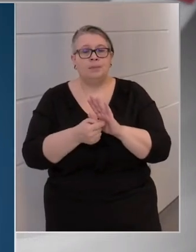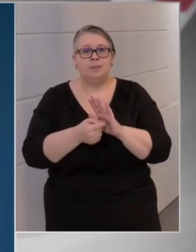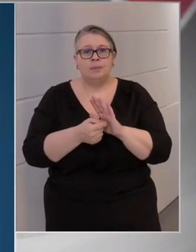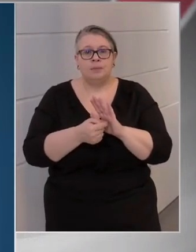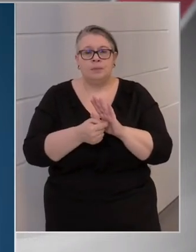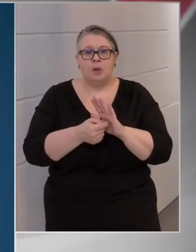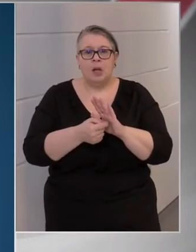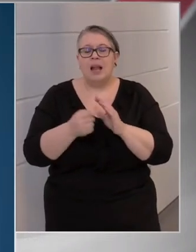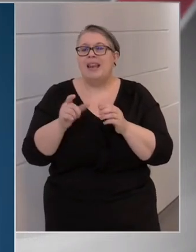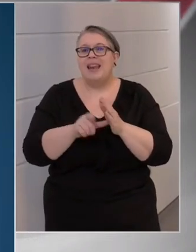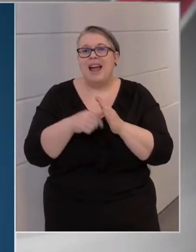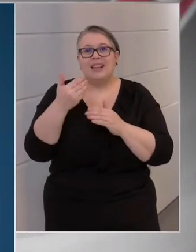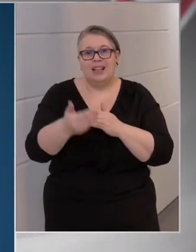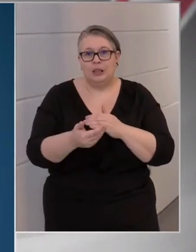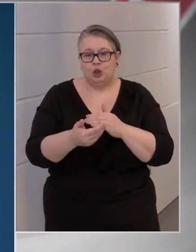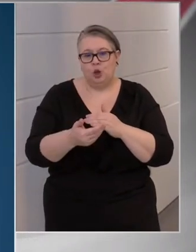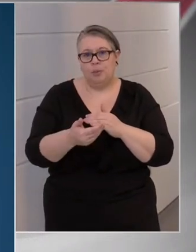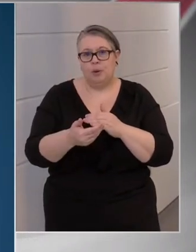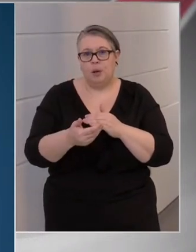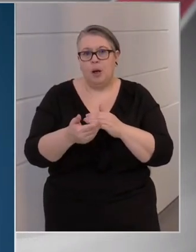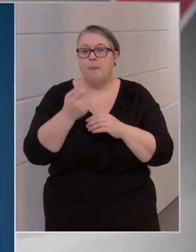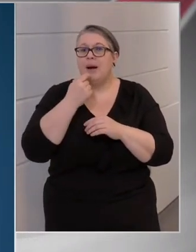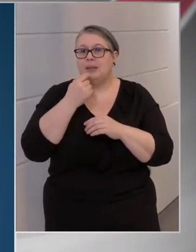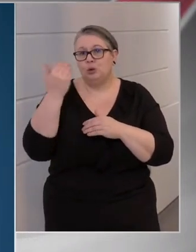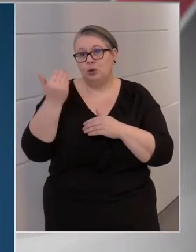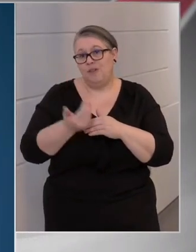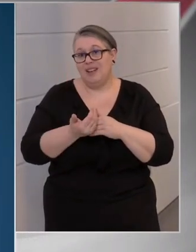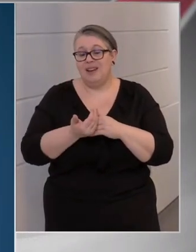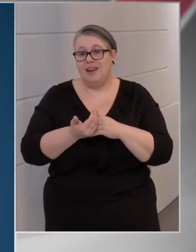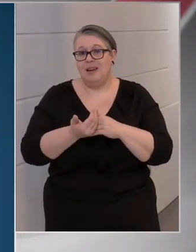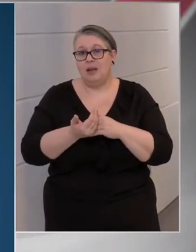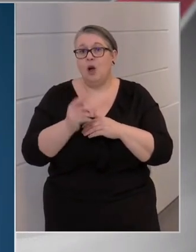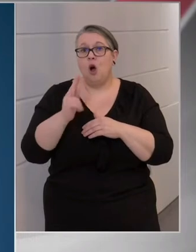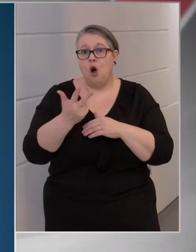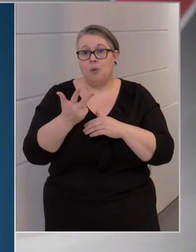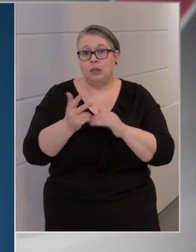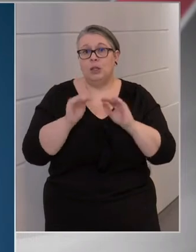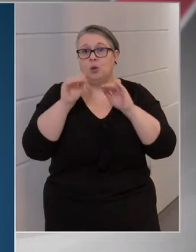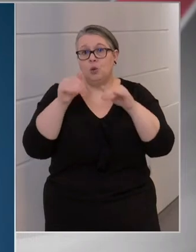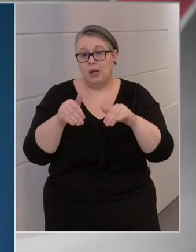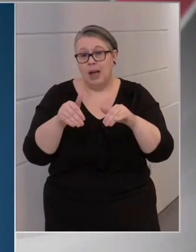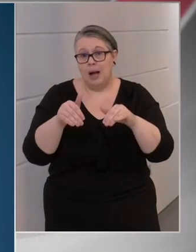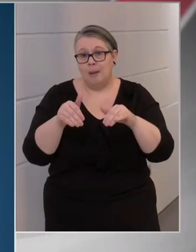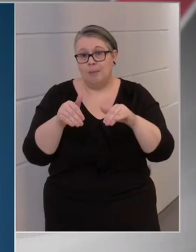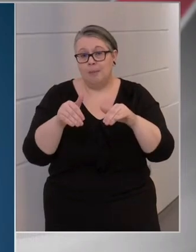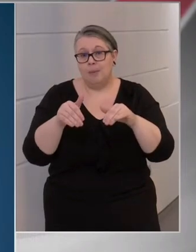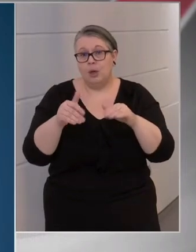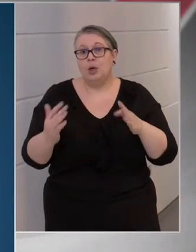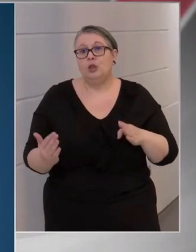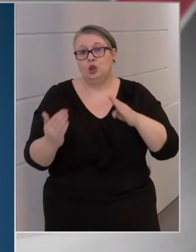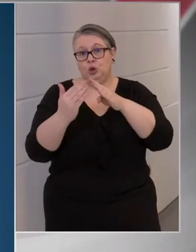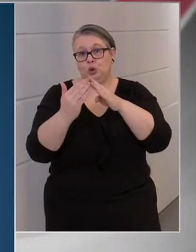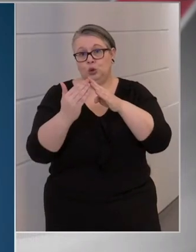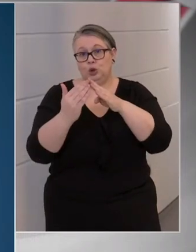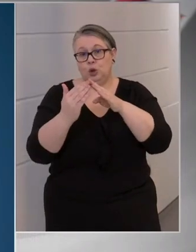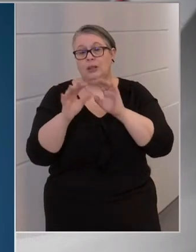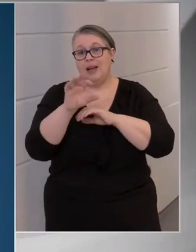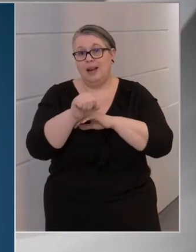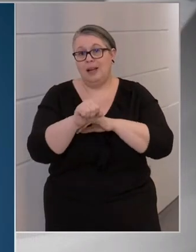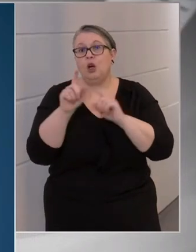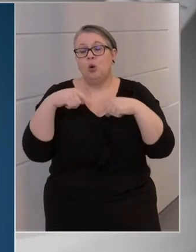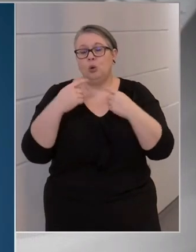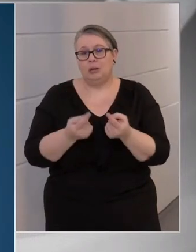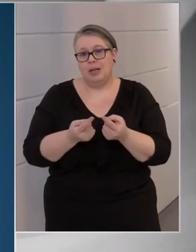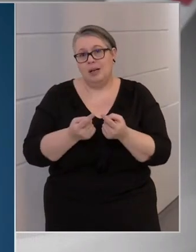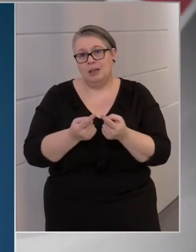hogy legkésőbb, legestegkésőbb március végéig a harmadik hullám eljut a tetőpontjára, és ezt